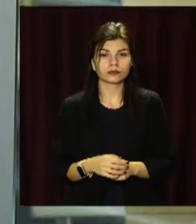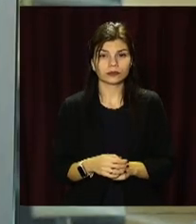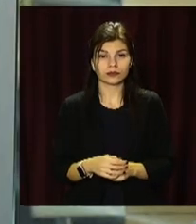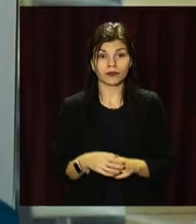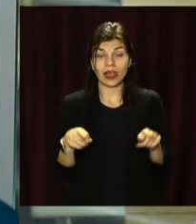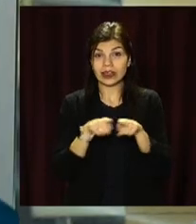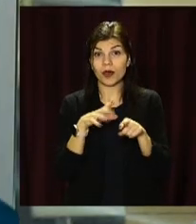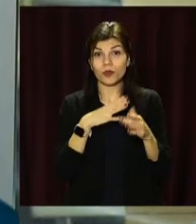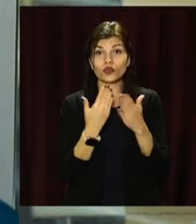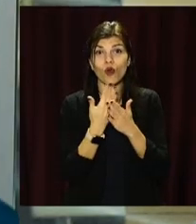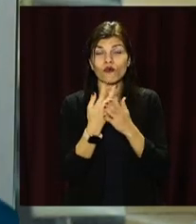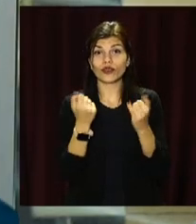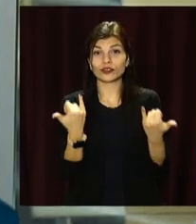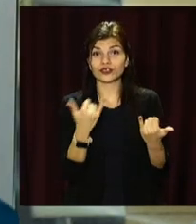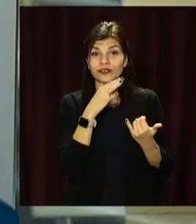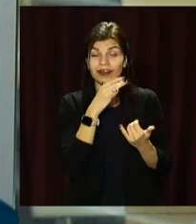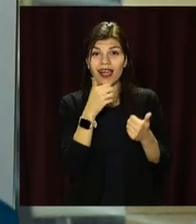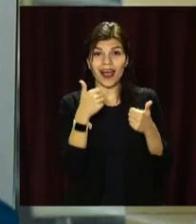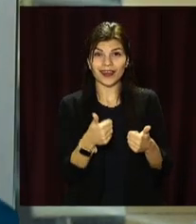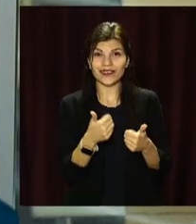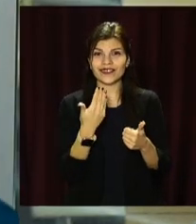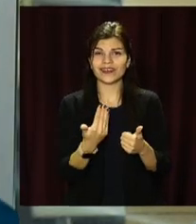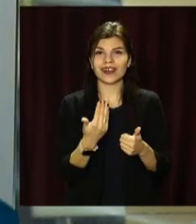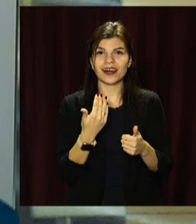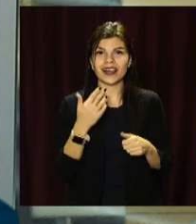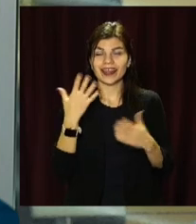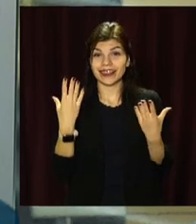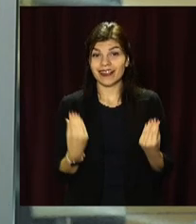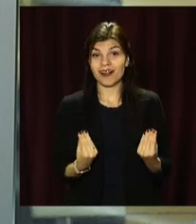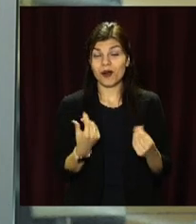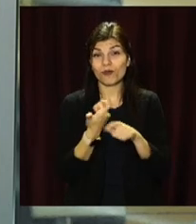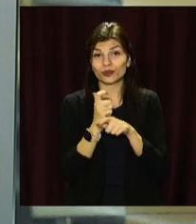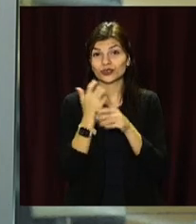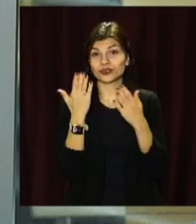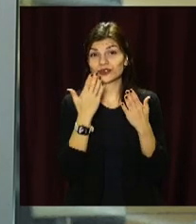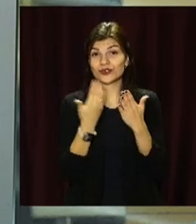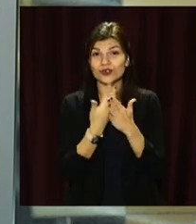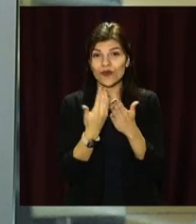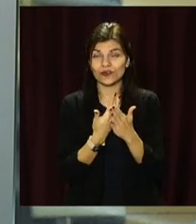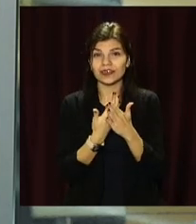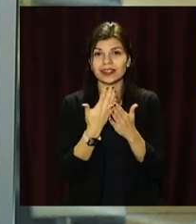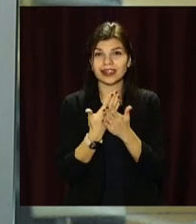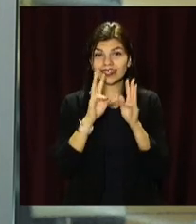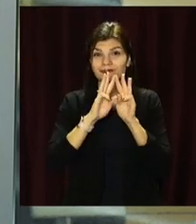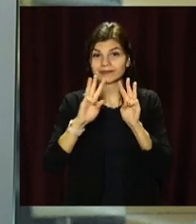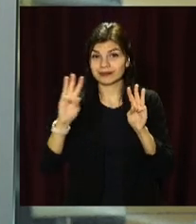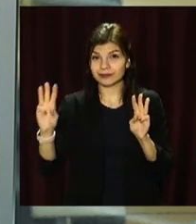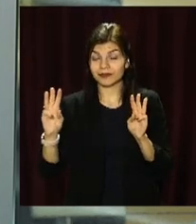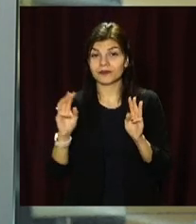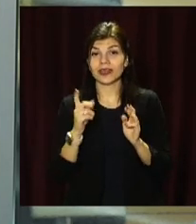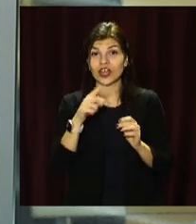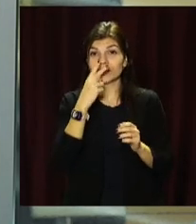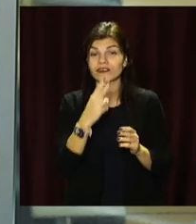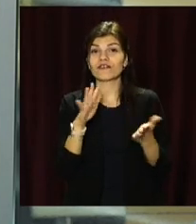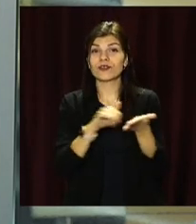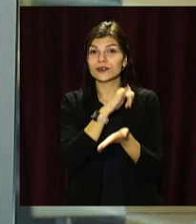Такими були новини на цю годину. Гарного і ефективного вам дня. Більше новин читайте на нашому сайті opentv.media,